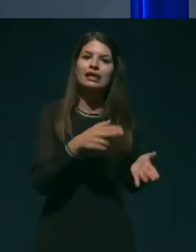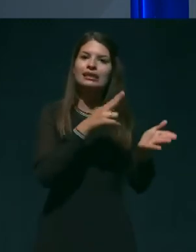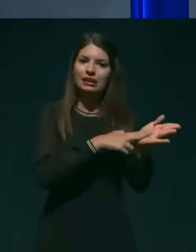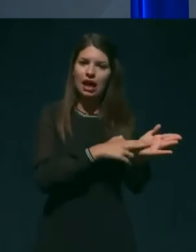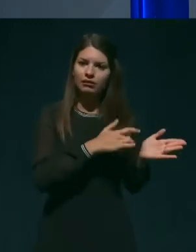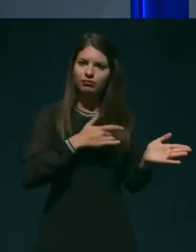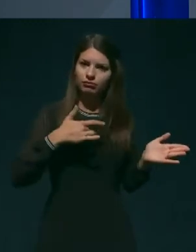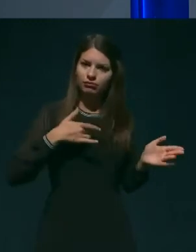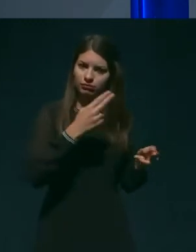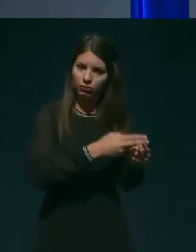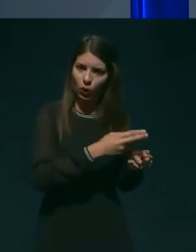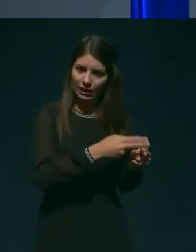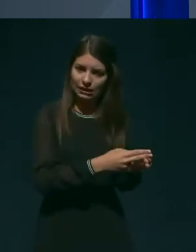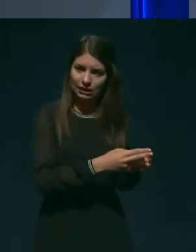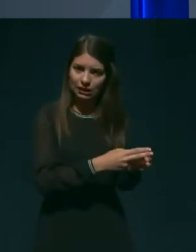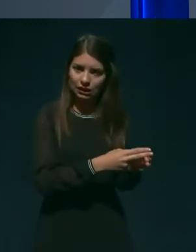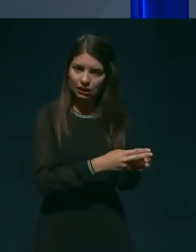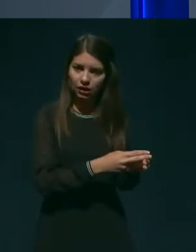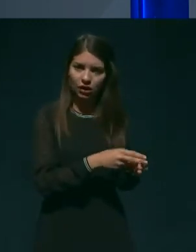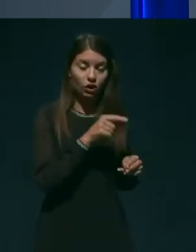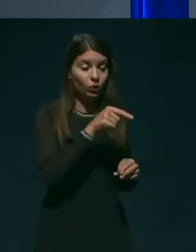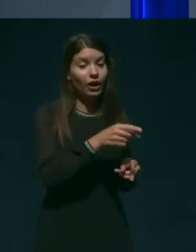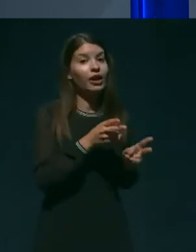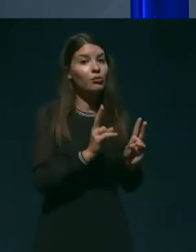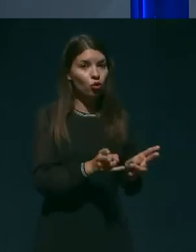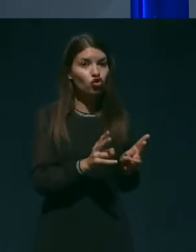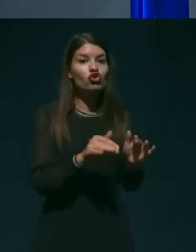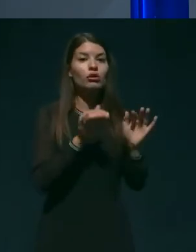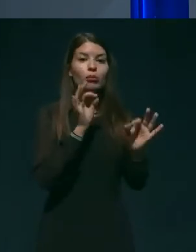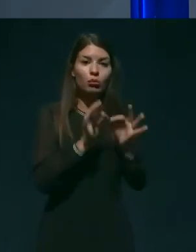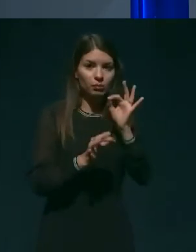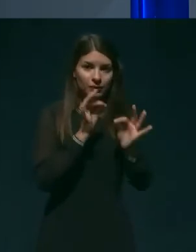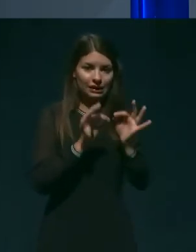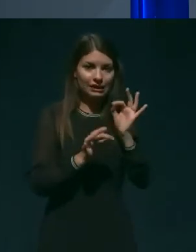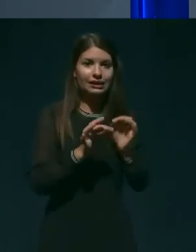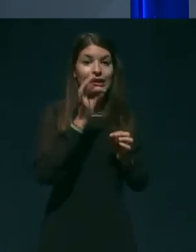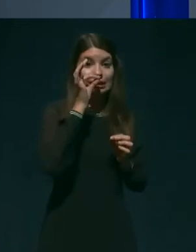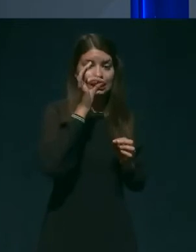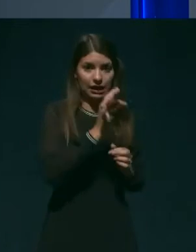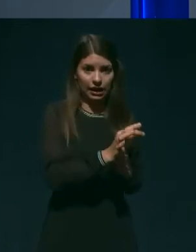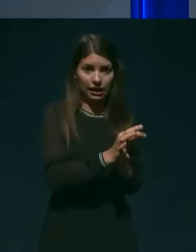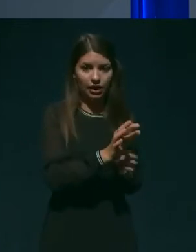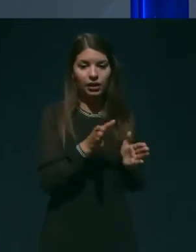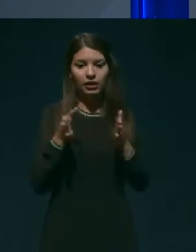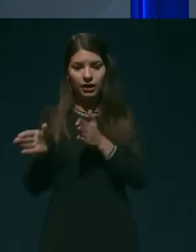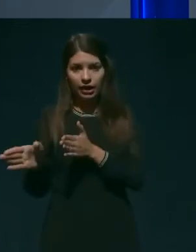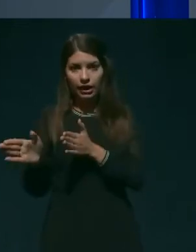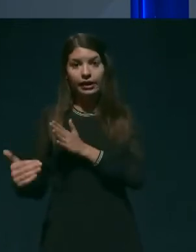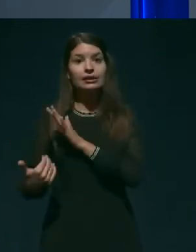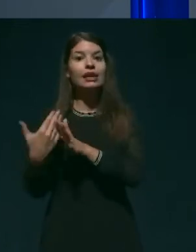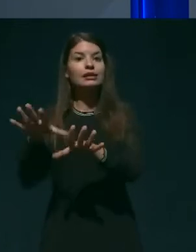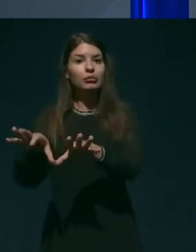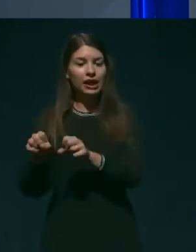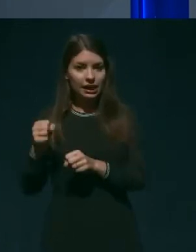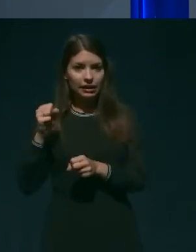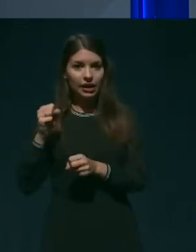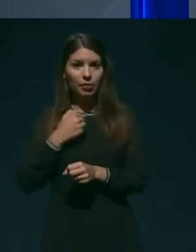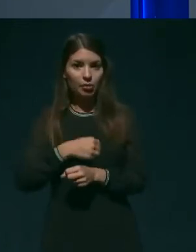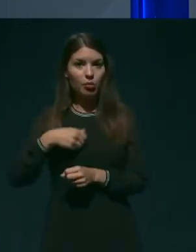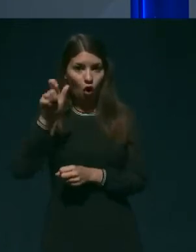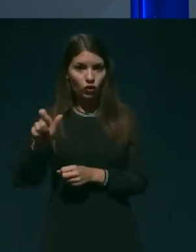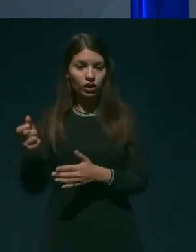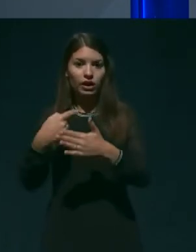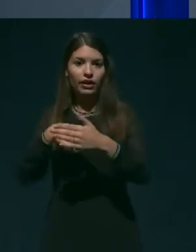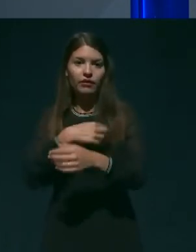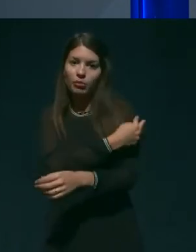infekta in sveda z vso možnostjo testiranja, medtem ko za sprejete bovnike v bolnišnico, se pravi, za elektivne